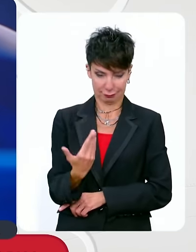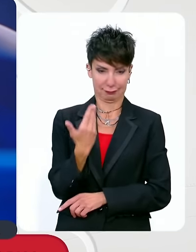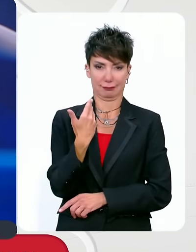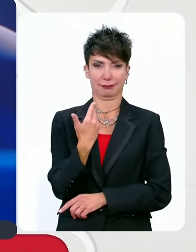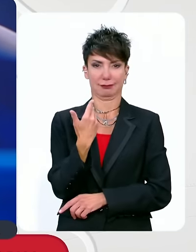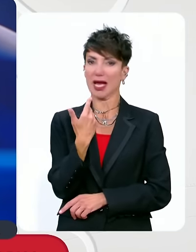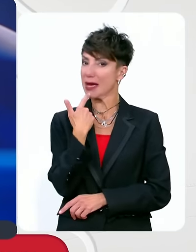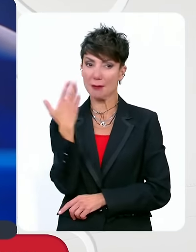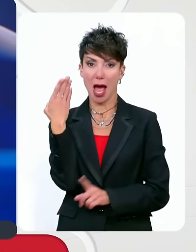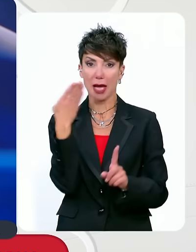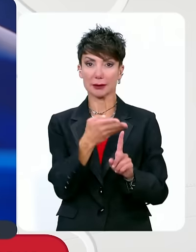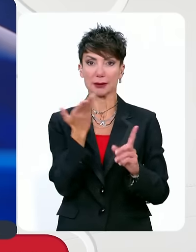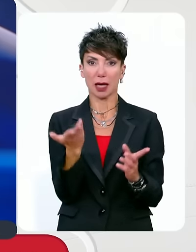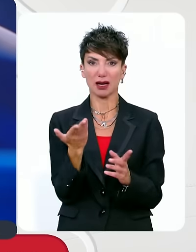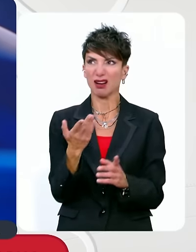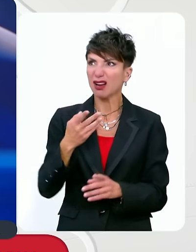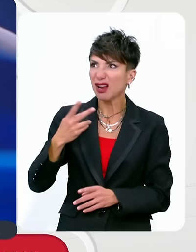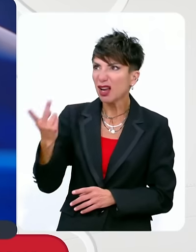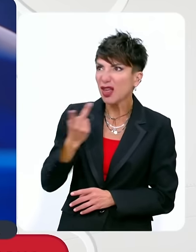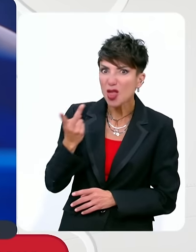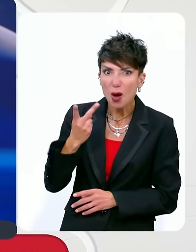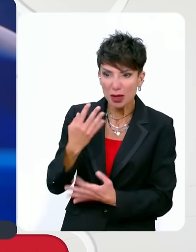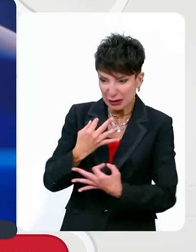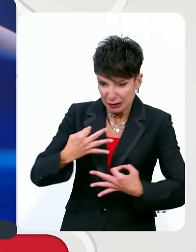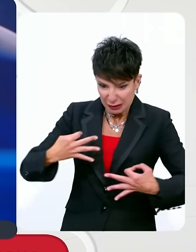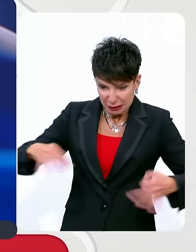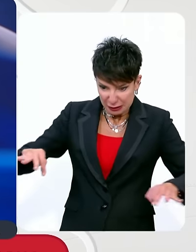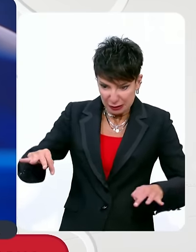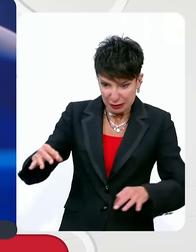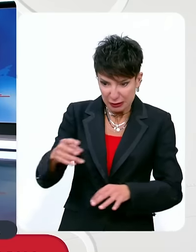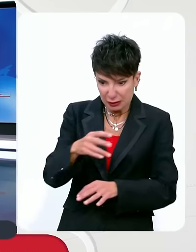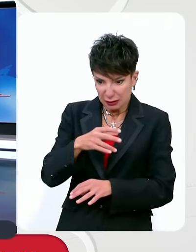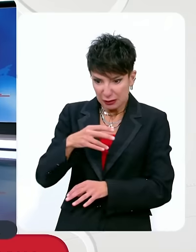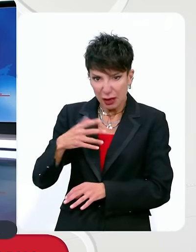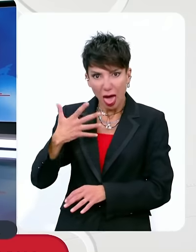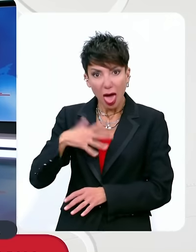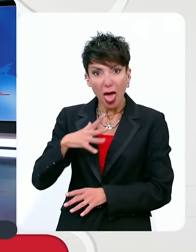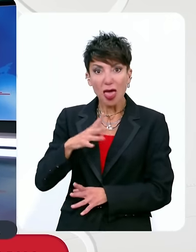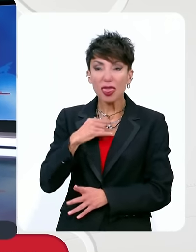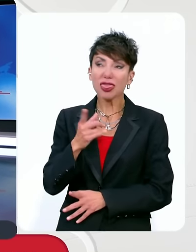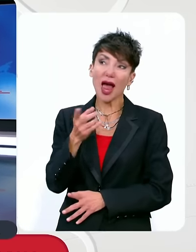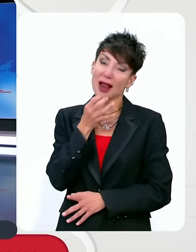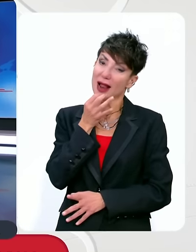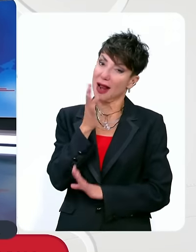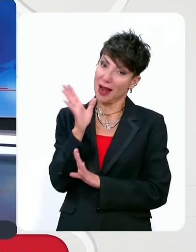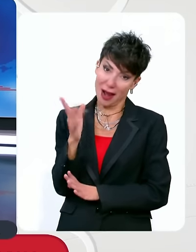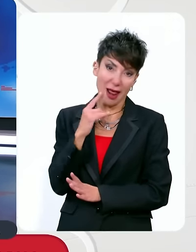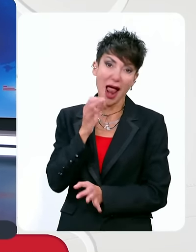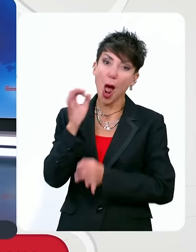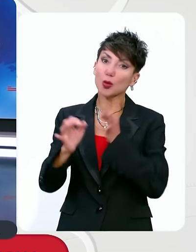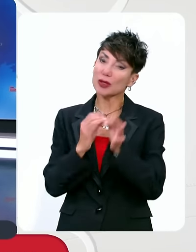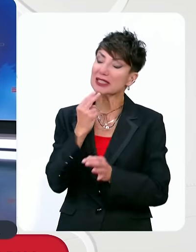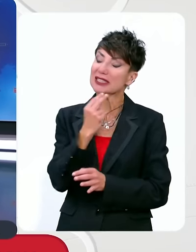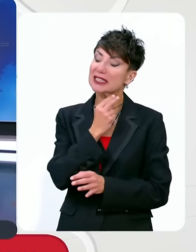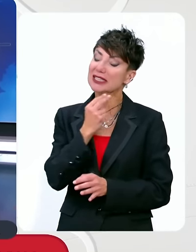ερημικό, απομονωμένοι, ξέμπαρκι εκεί, σημαίνει κάποιο ναυάγιο έγινε. Οπότε η